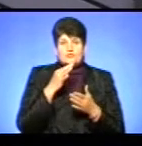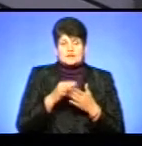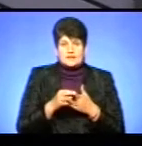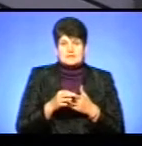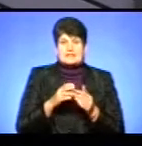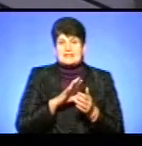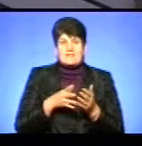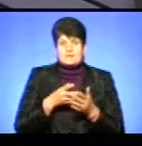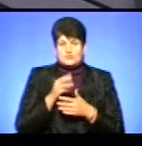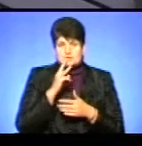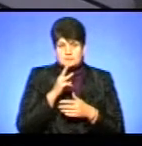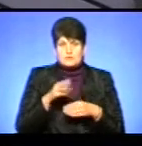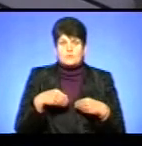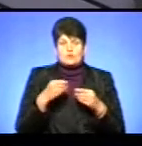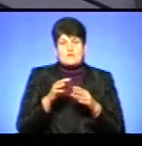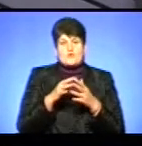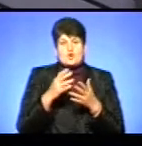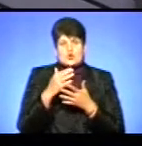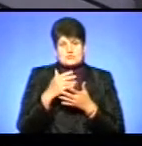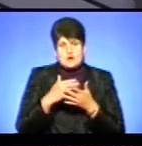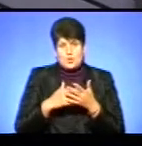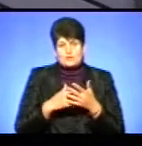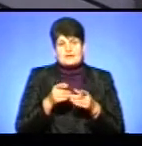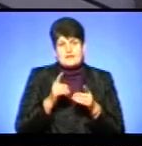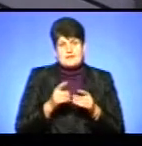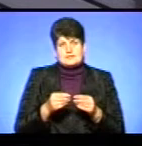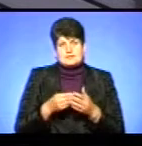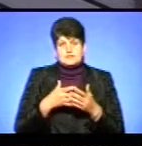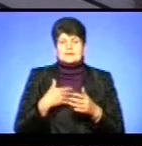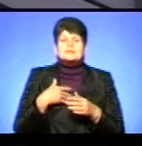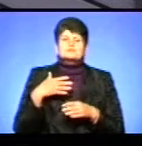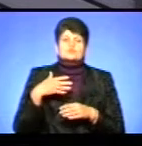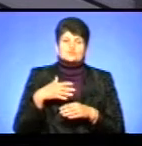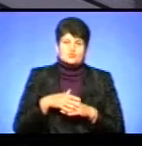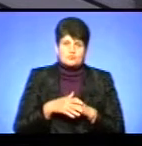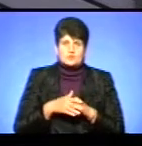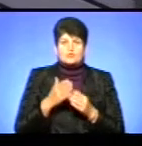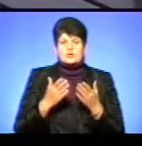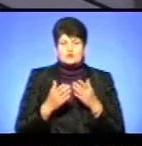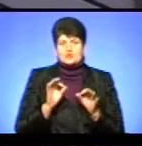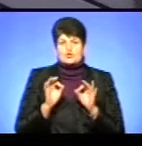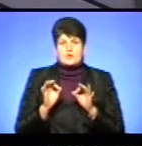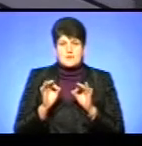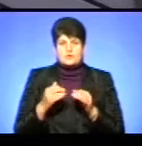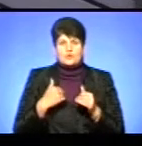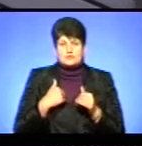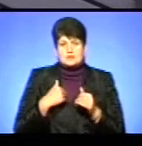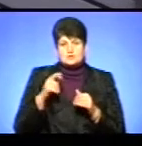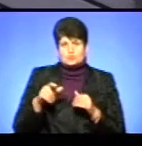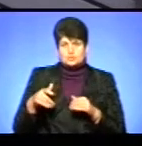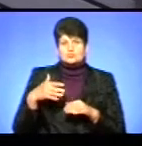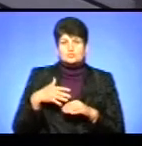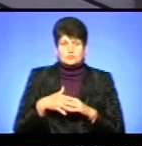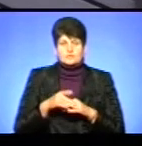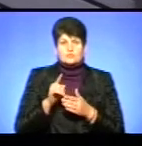зарплату, зрозуміло, подав ті розрахунки про те, який є реальний тариф. І зрозуміло, якщо нормально нас, пасажири, розуміють,